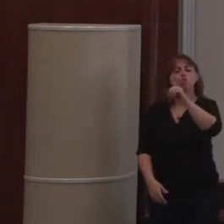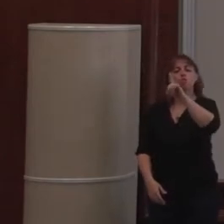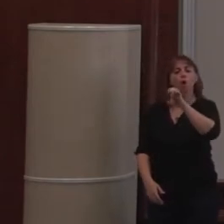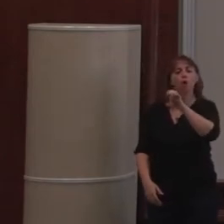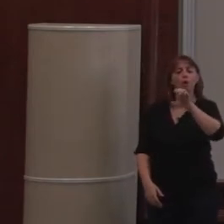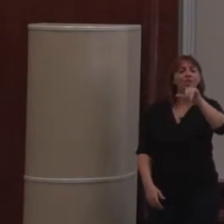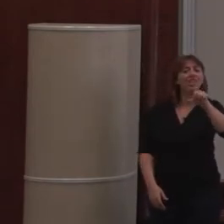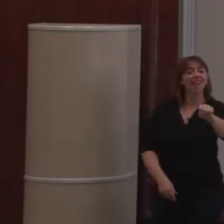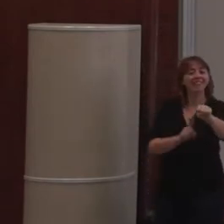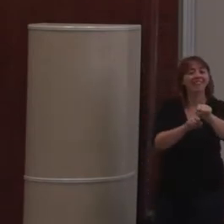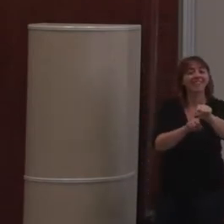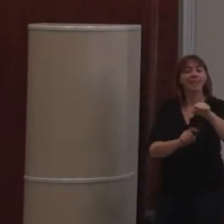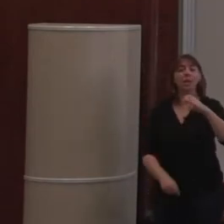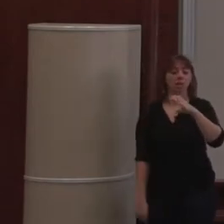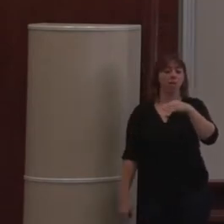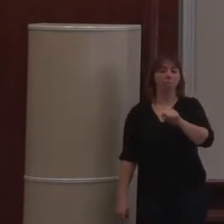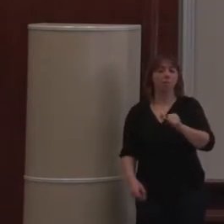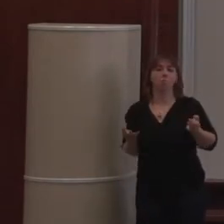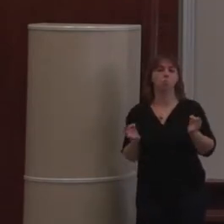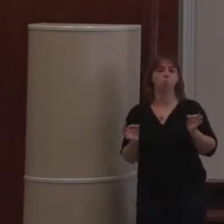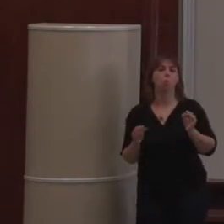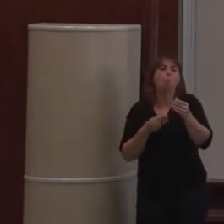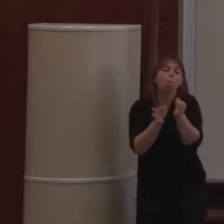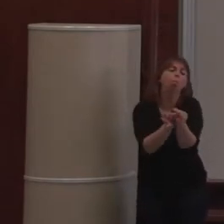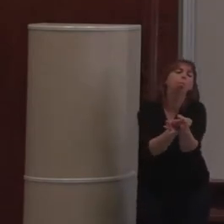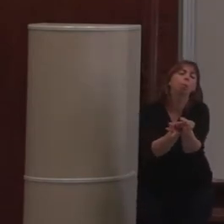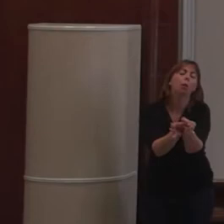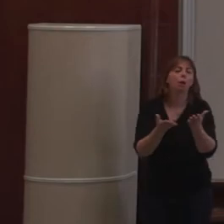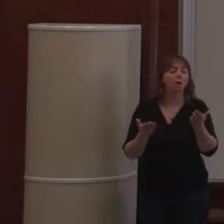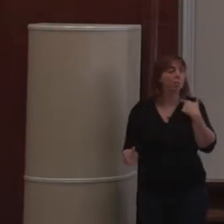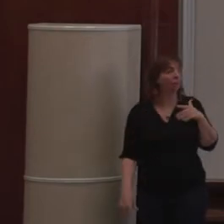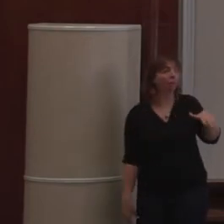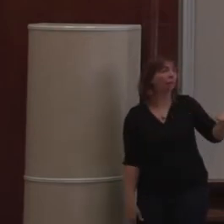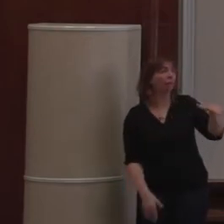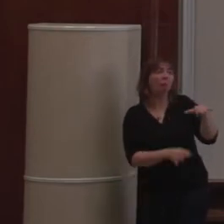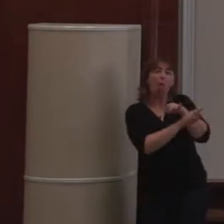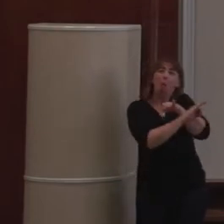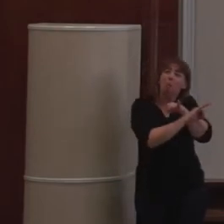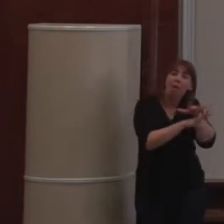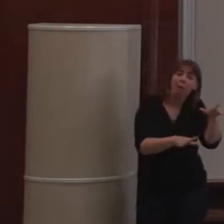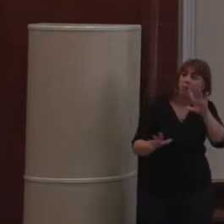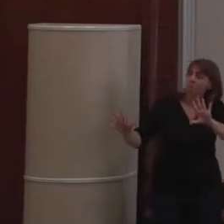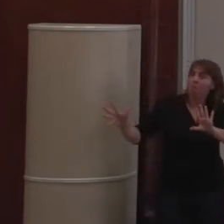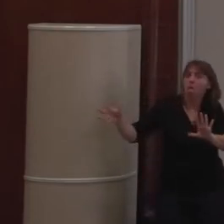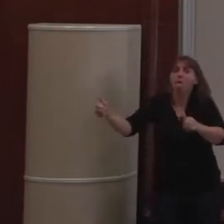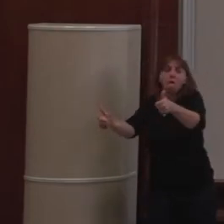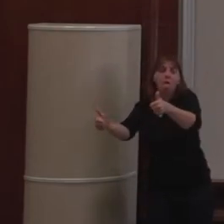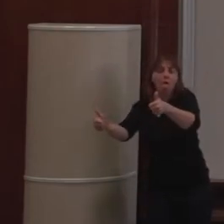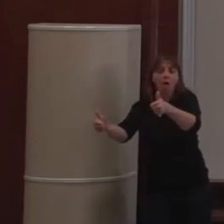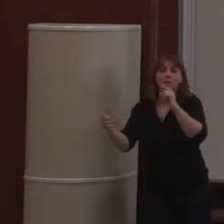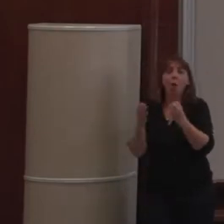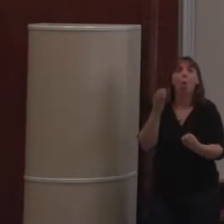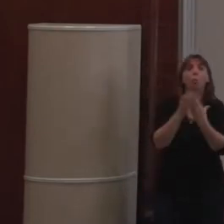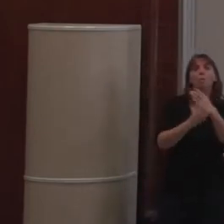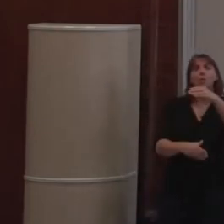CMS en Node.js. Ou alors des trucs tout petits. Il n a personne qui est capable d'aujourd'hui lancer une communauté autour d'un projet d'un